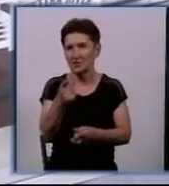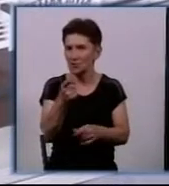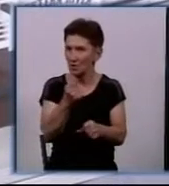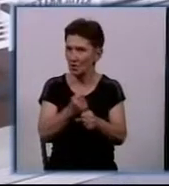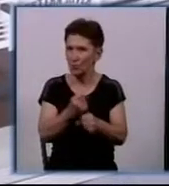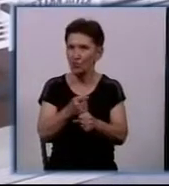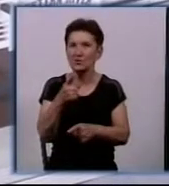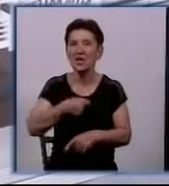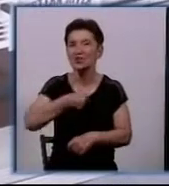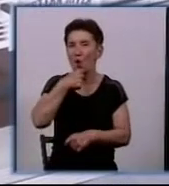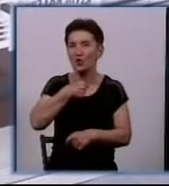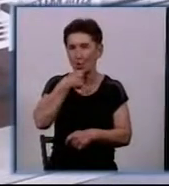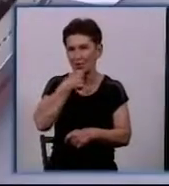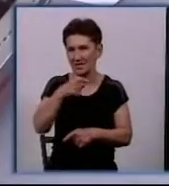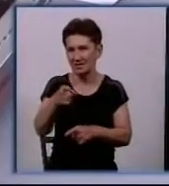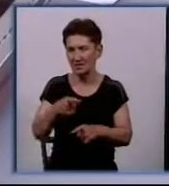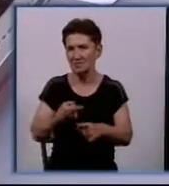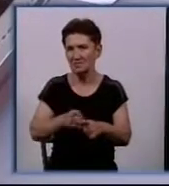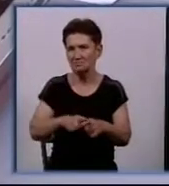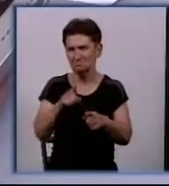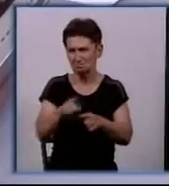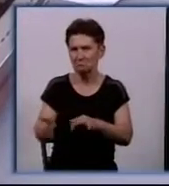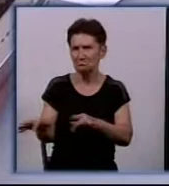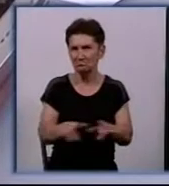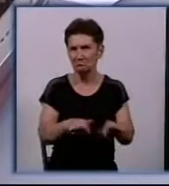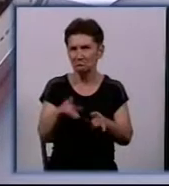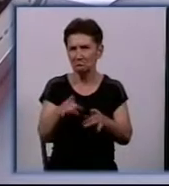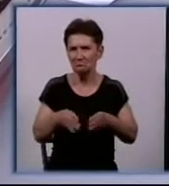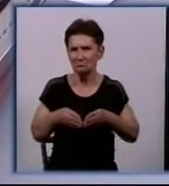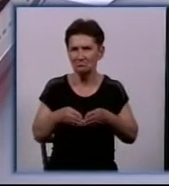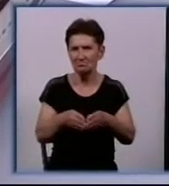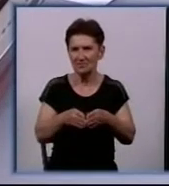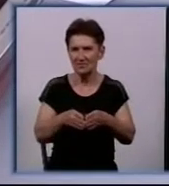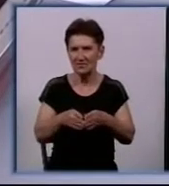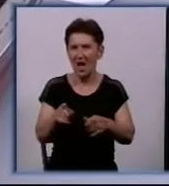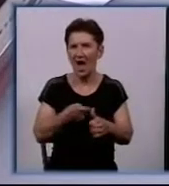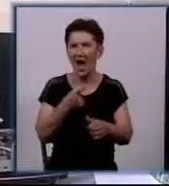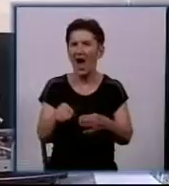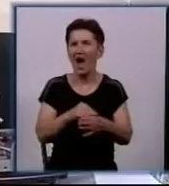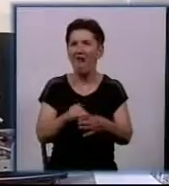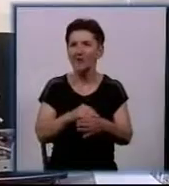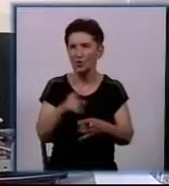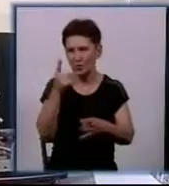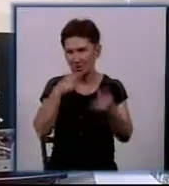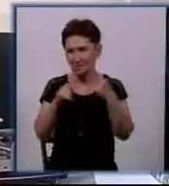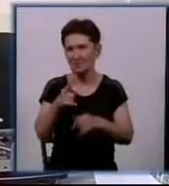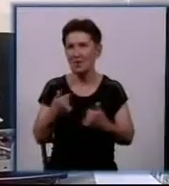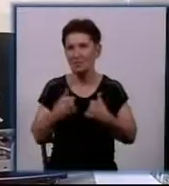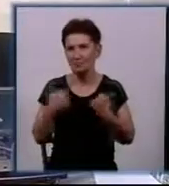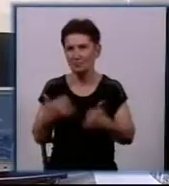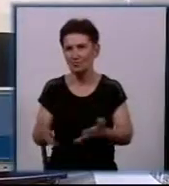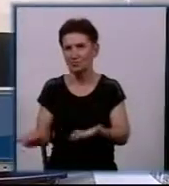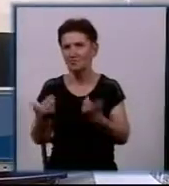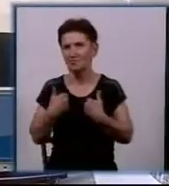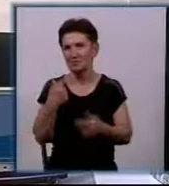конструкторів. Ці моделі кораблів діючі. Владислав Ростокін – автор і розробник цієї моделі. Мені вже пропадували за неї